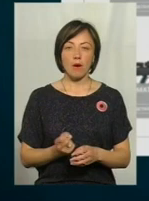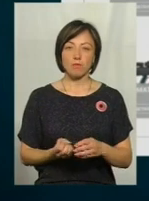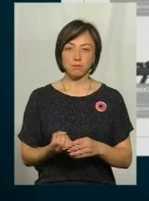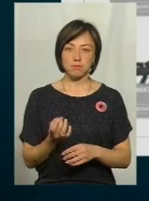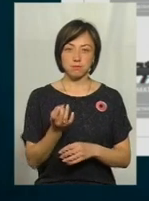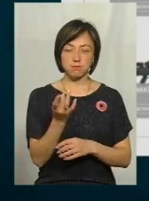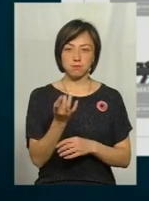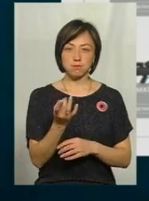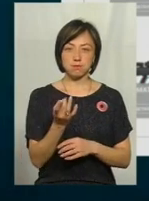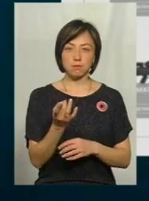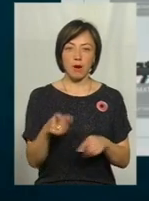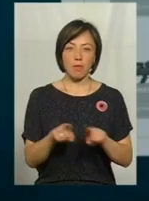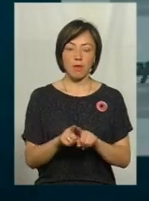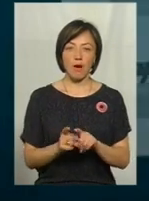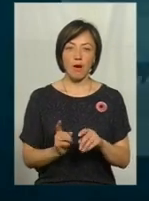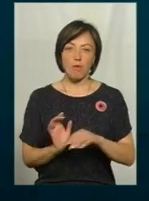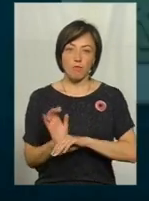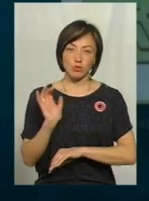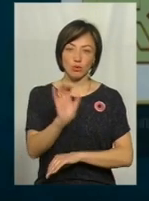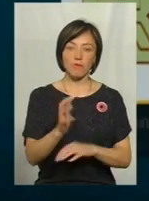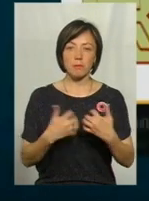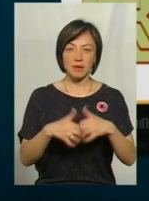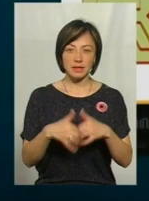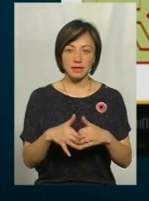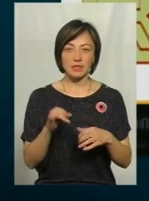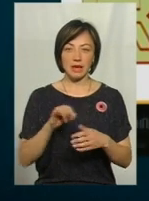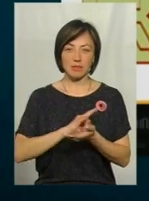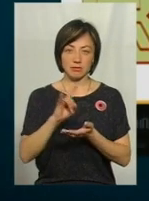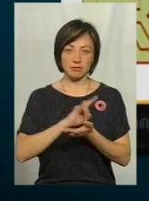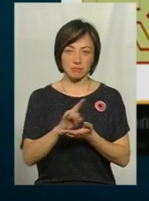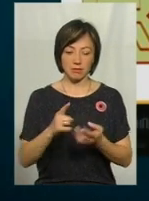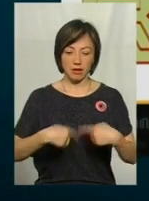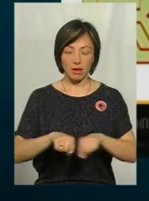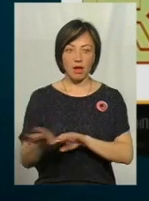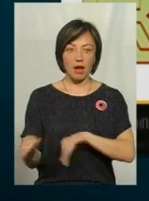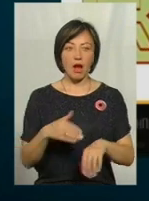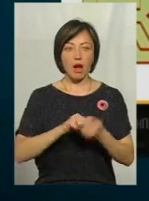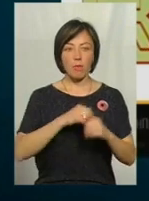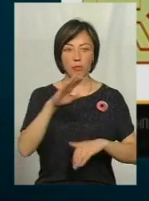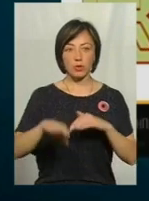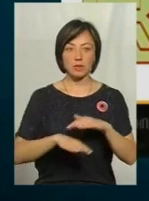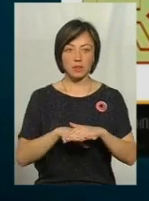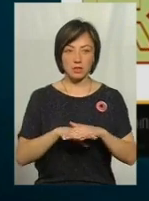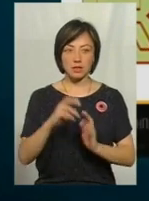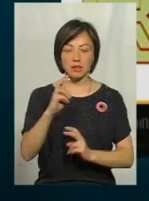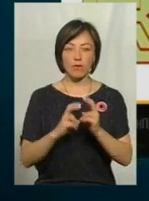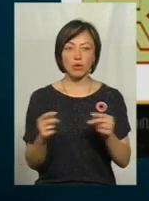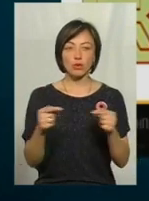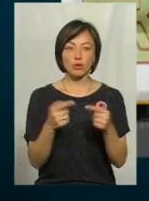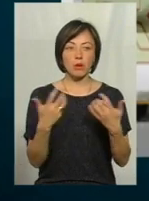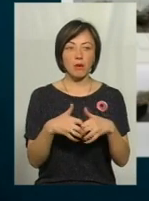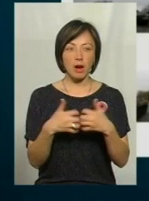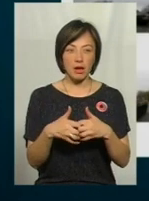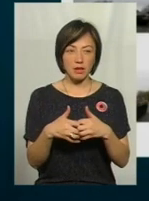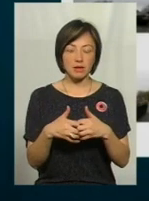та замків для літаків. Кемнець-Подільський – науково-технічний комплекс завод точної механіки,